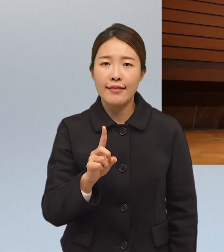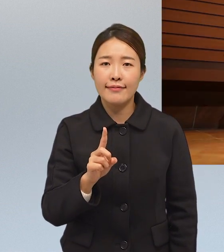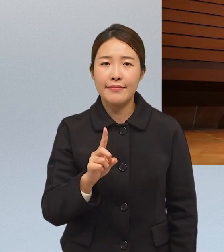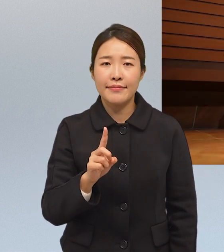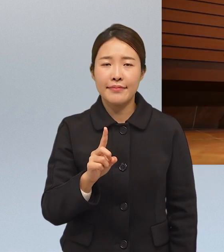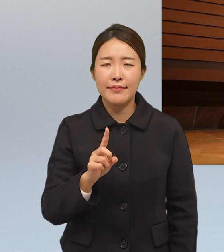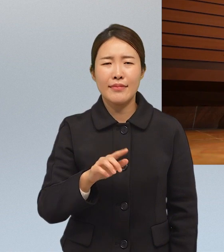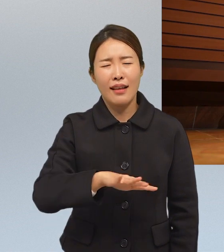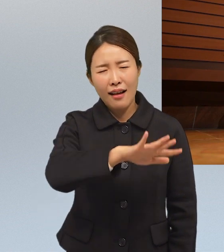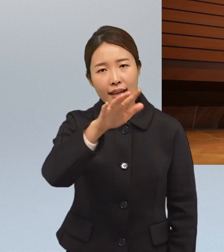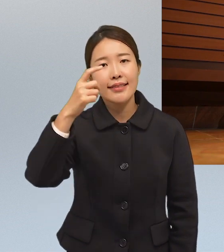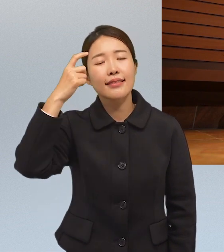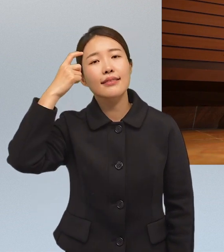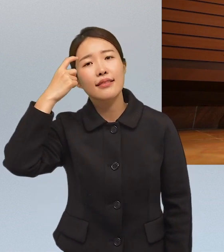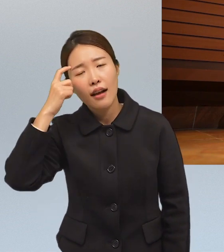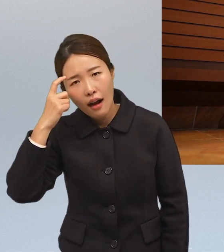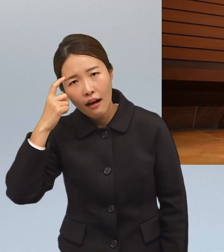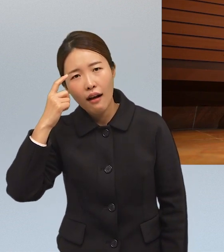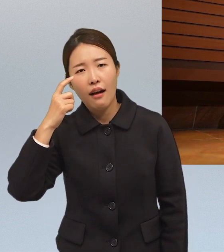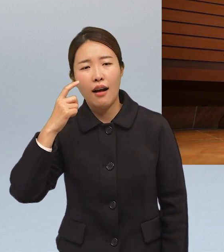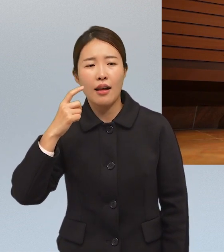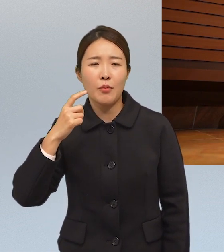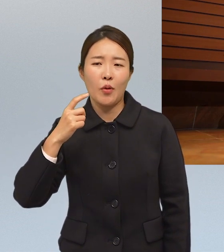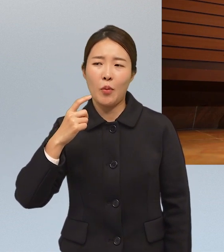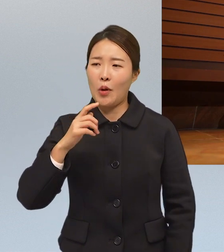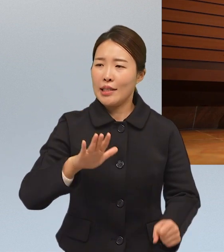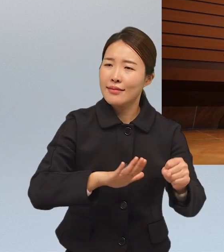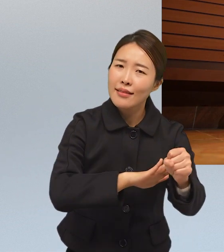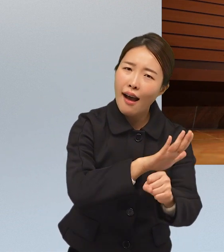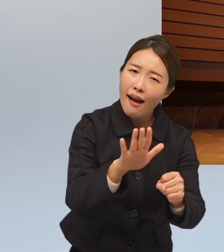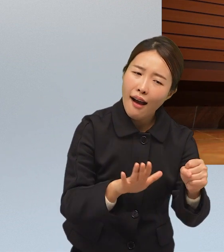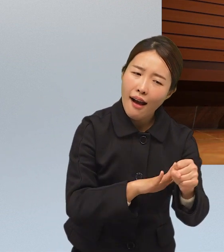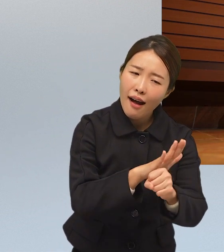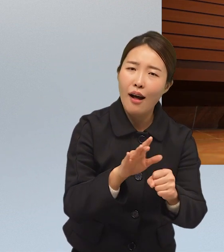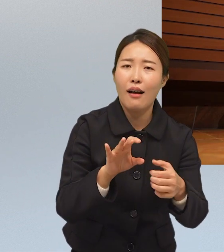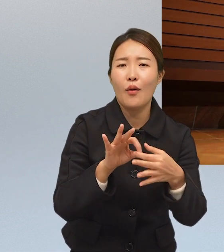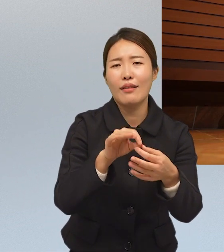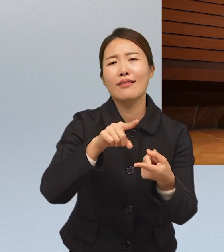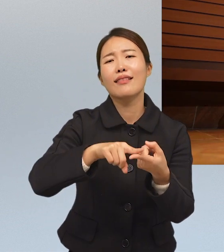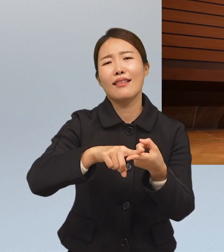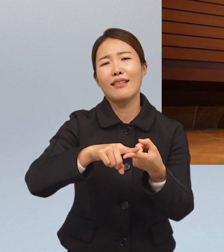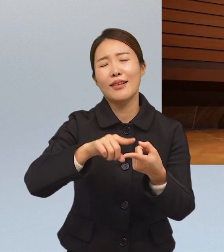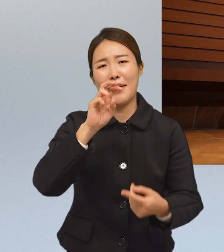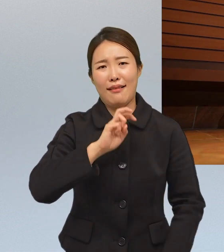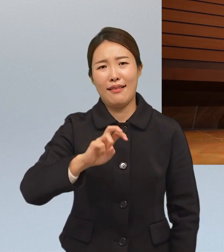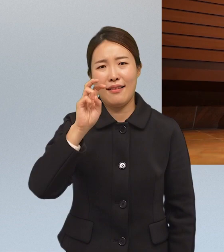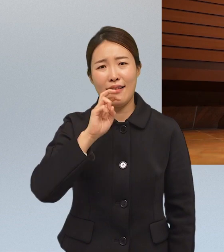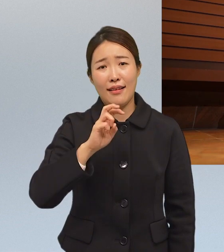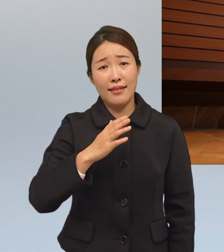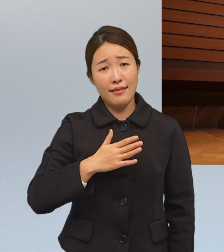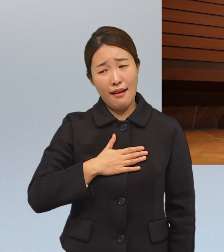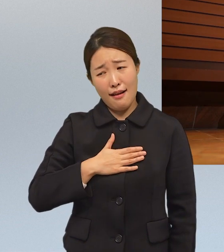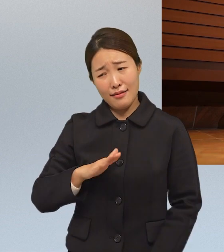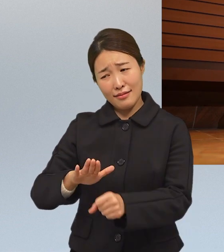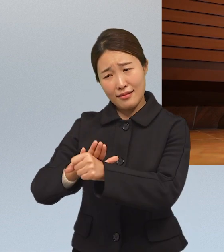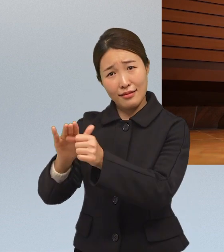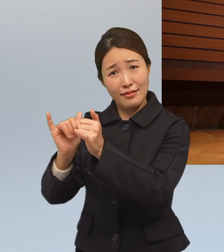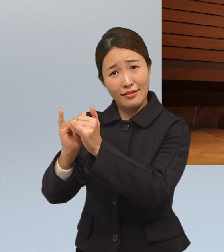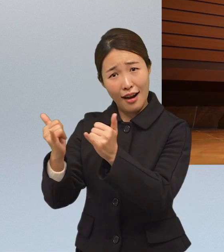다 생각 내가 사랑하는 거예요 내가